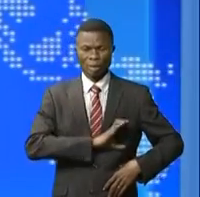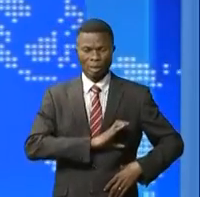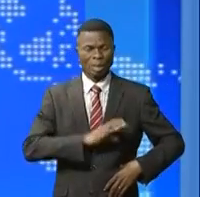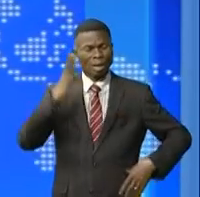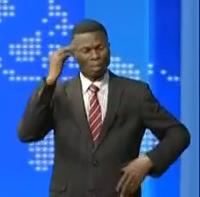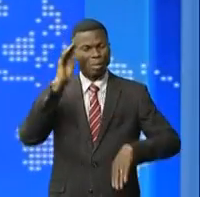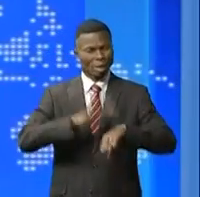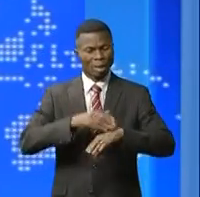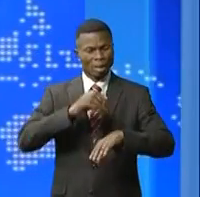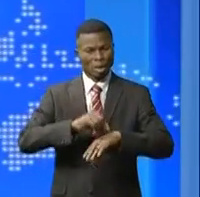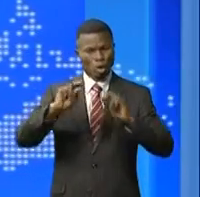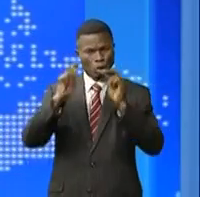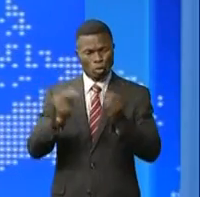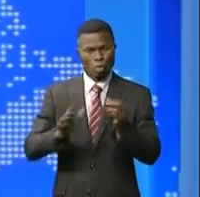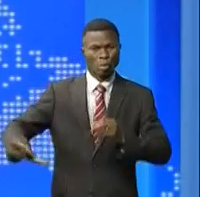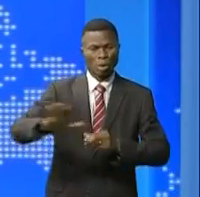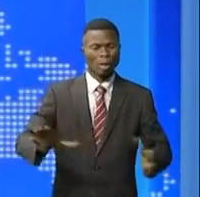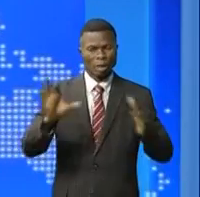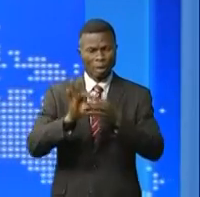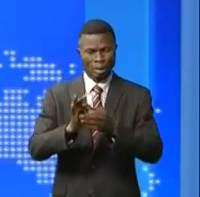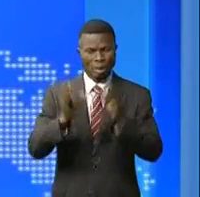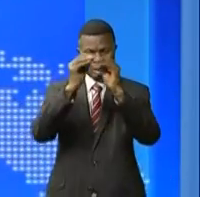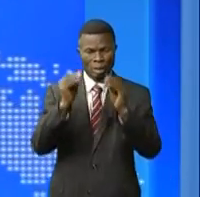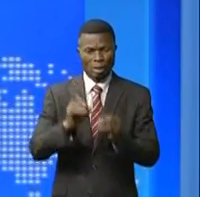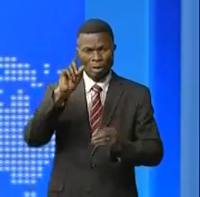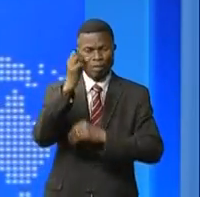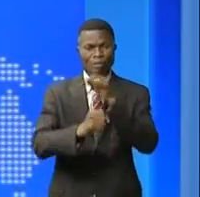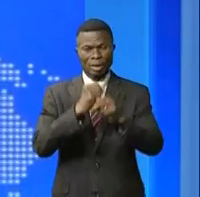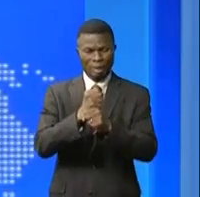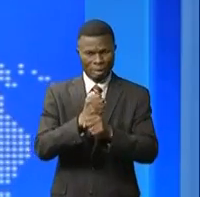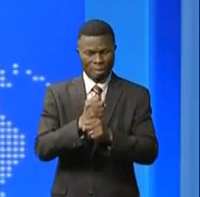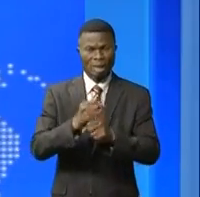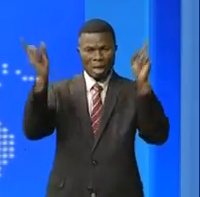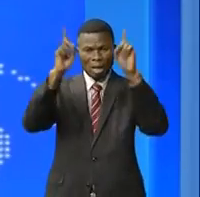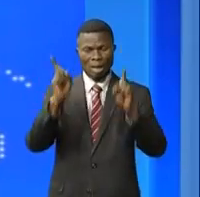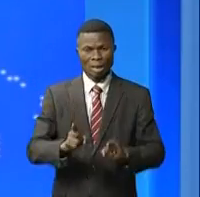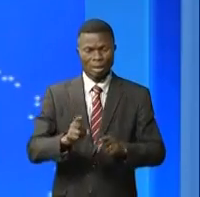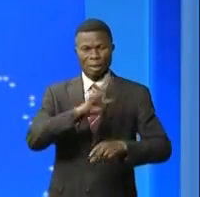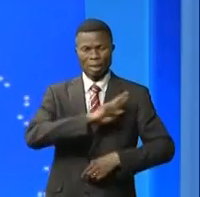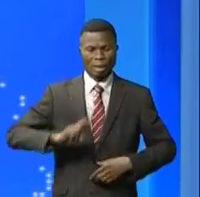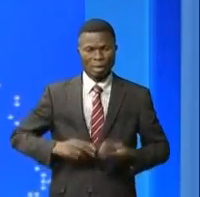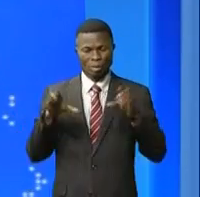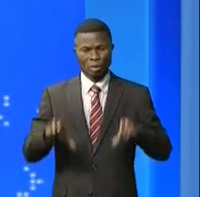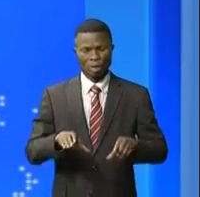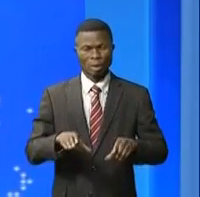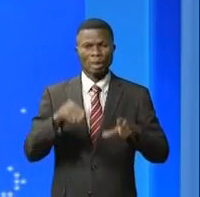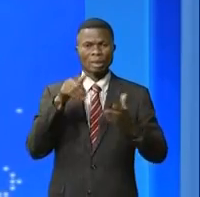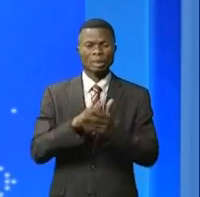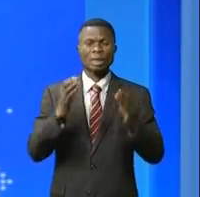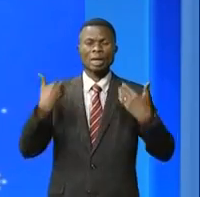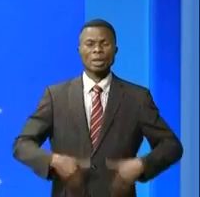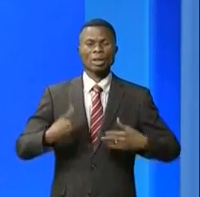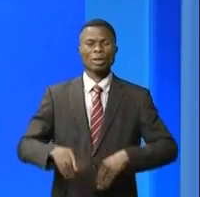paludismes cette structure des Nations Unies totalise 20 ans d'existence en Afrique et en RDC à l'occasion de cette